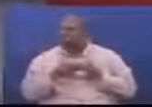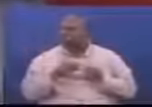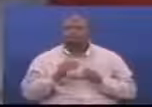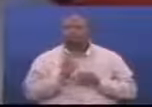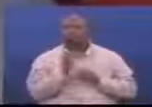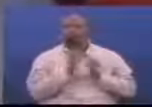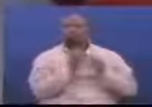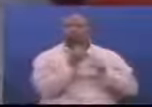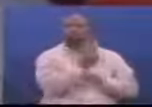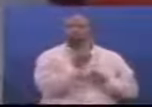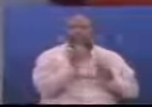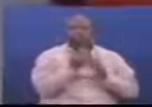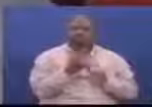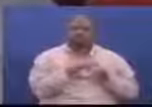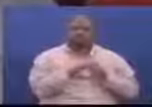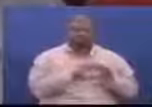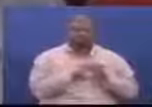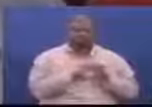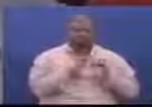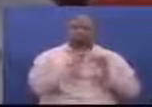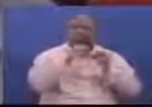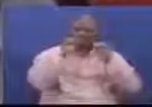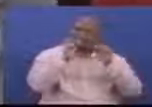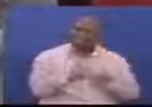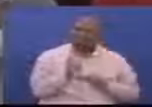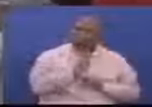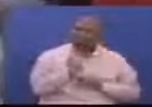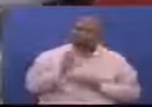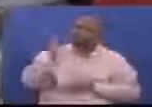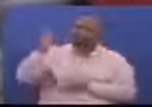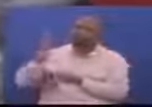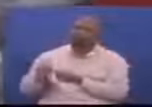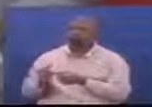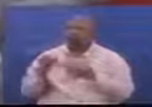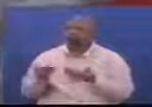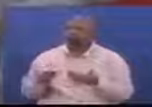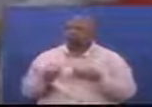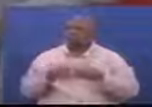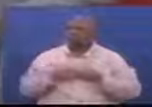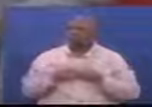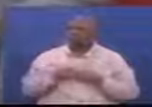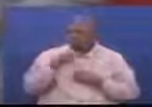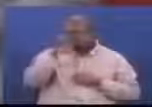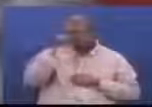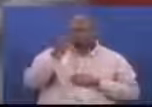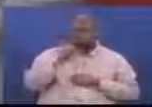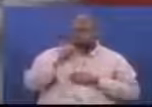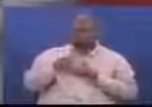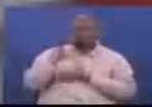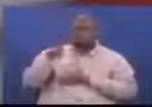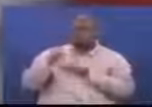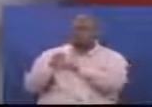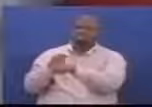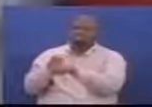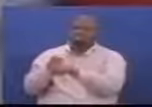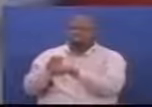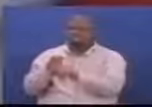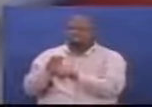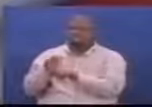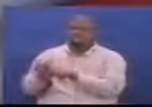nini Matumizi ya siyo kwa ya lazima ya serekali ya mepungua Sasa Najuliza Budget ya recurrent imepungua